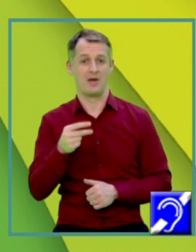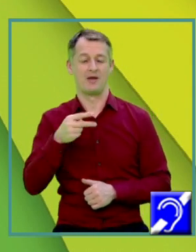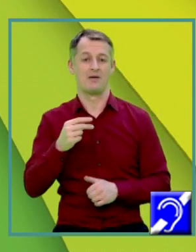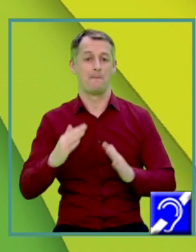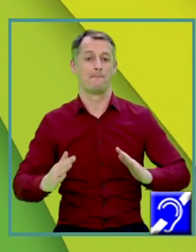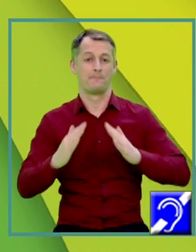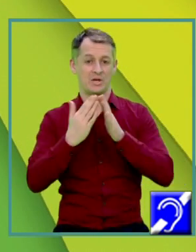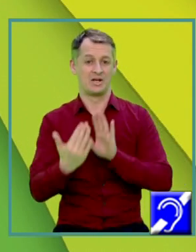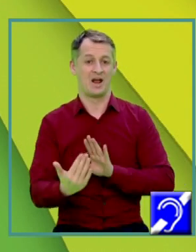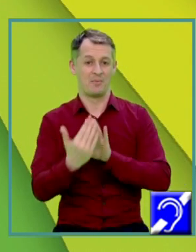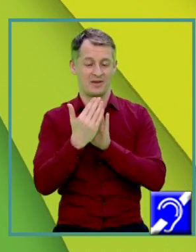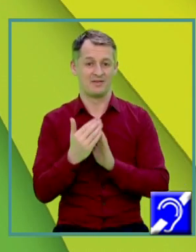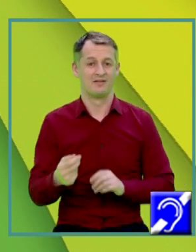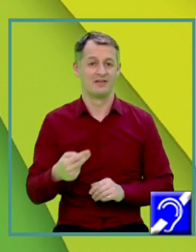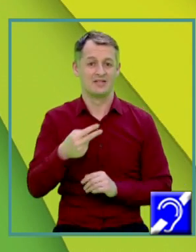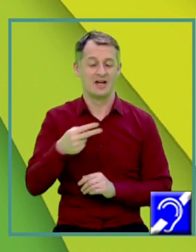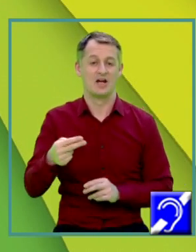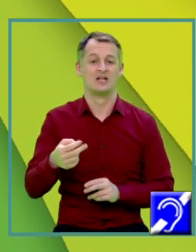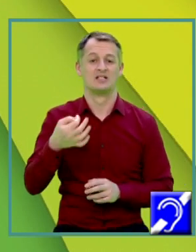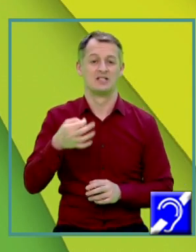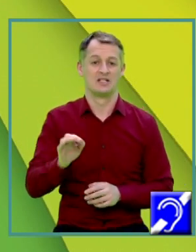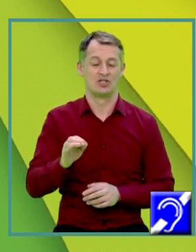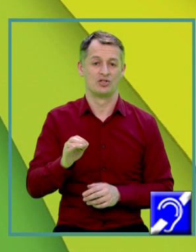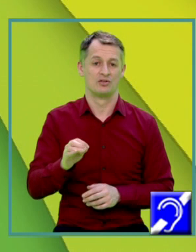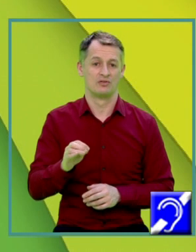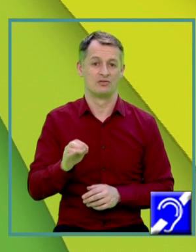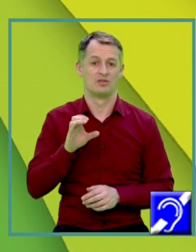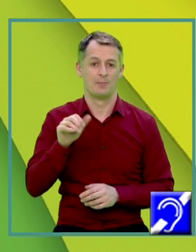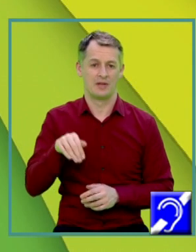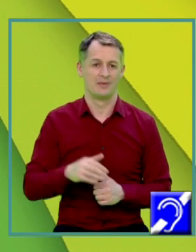piramidei În cazul nostru este Vm